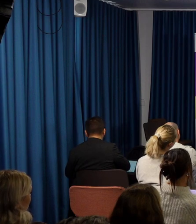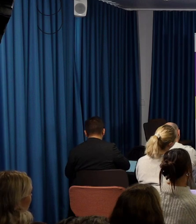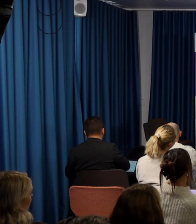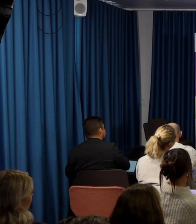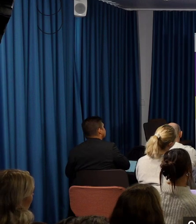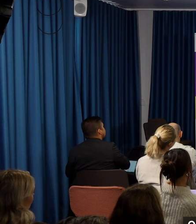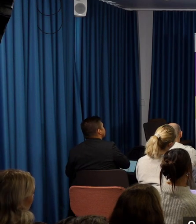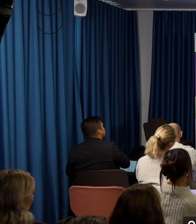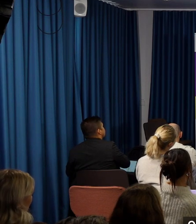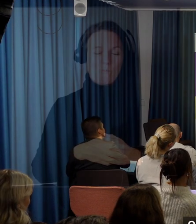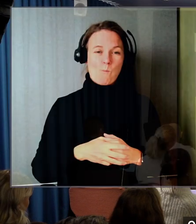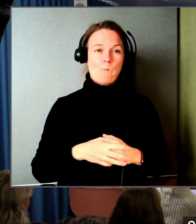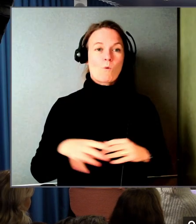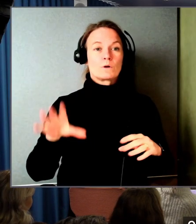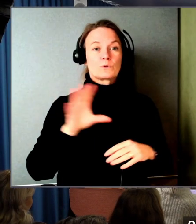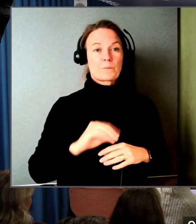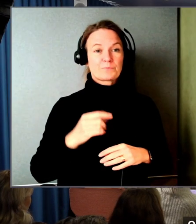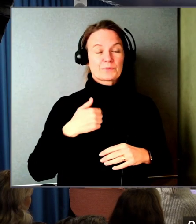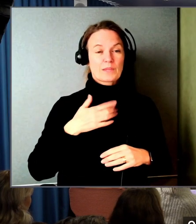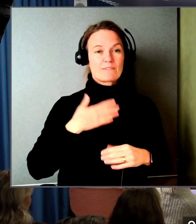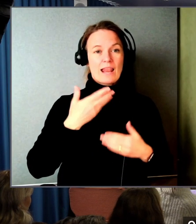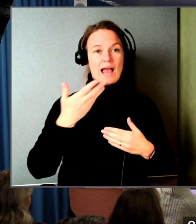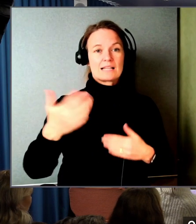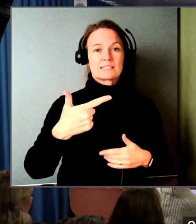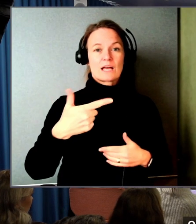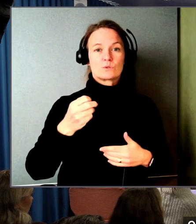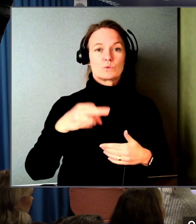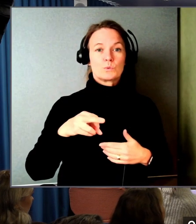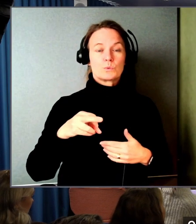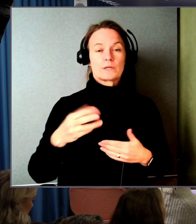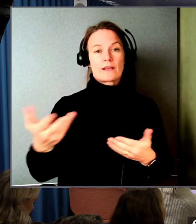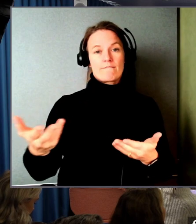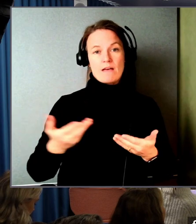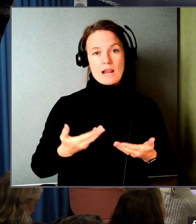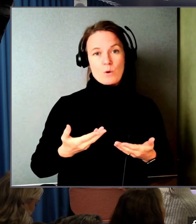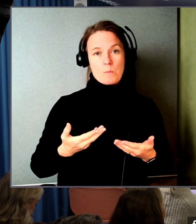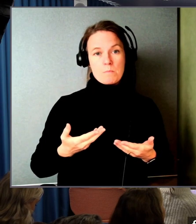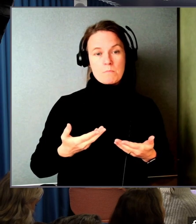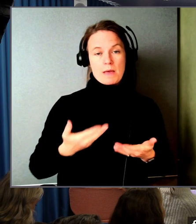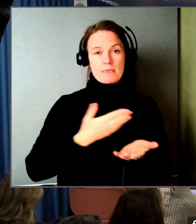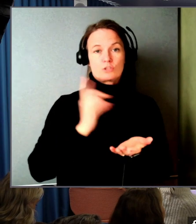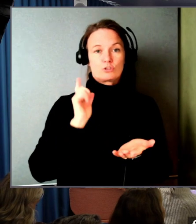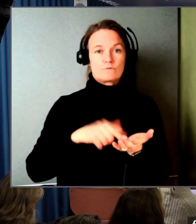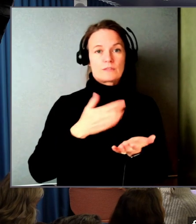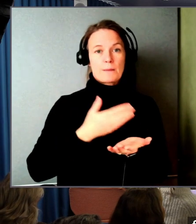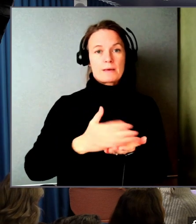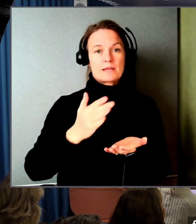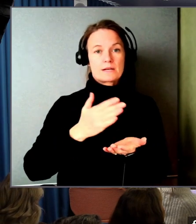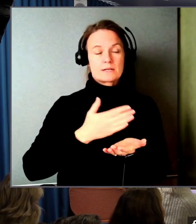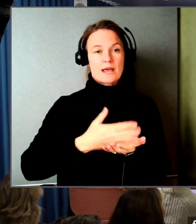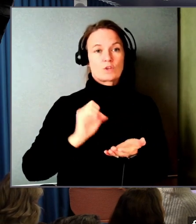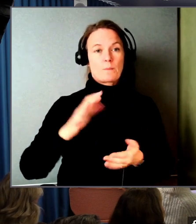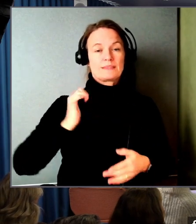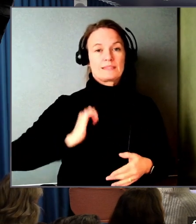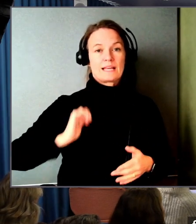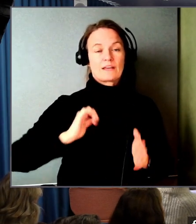Och därmed så skulle jag vilja hälsa Thor välkommen fram för att berätta om tillgänglighet